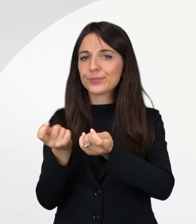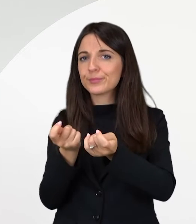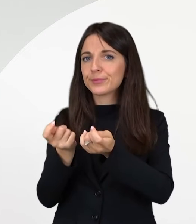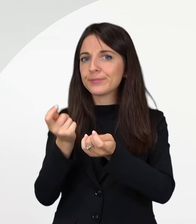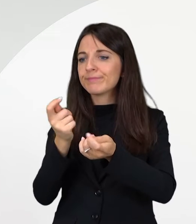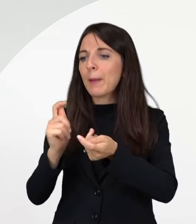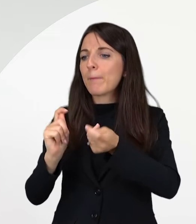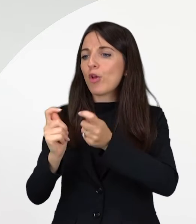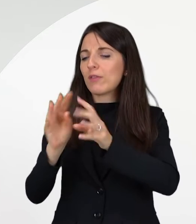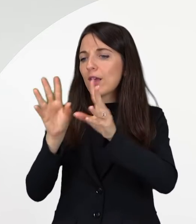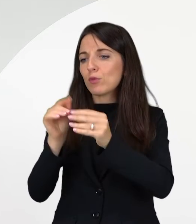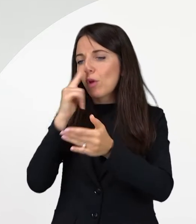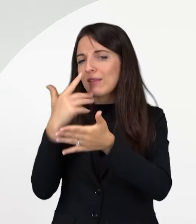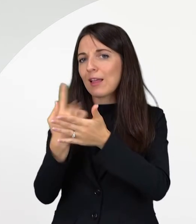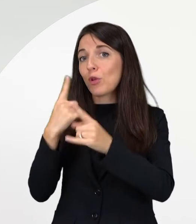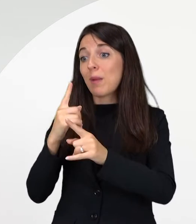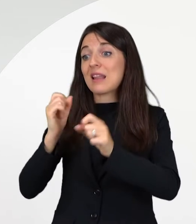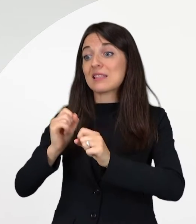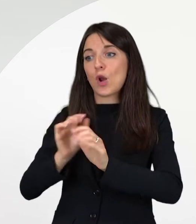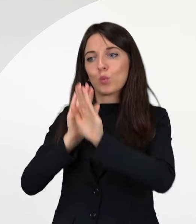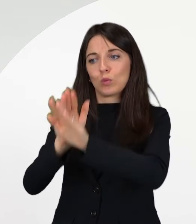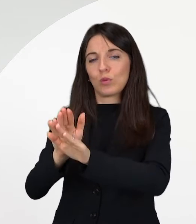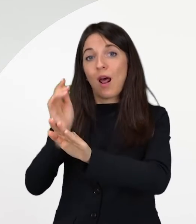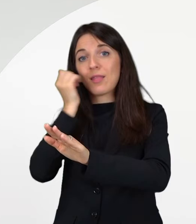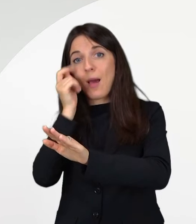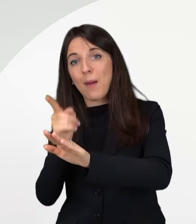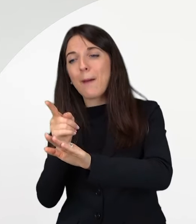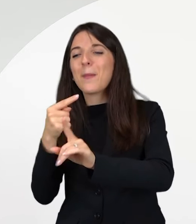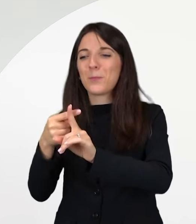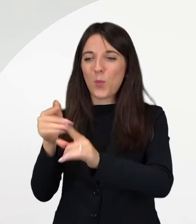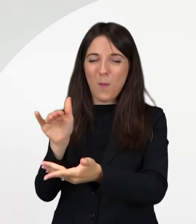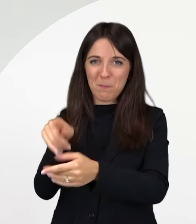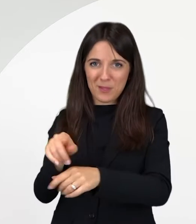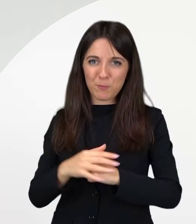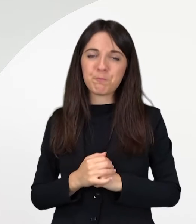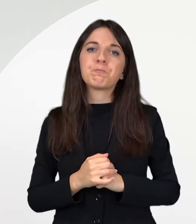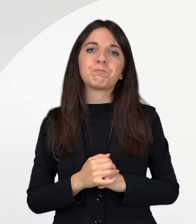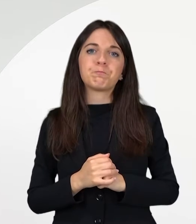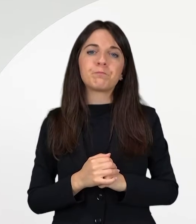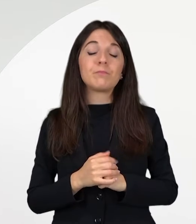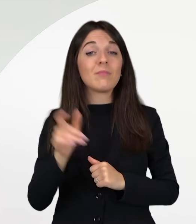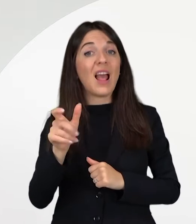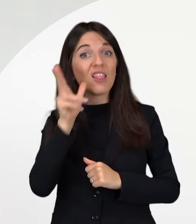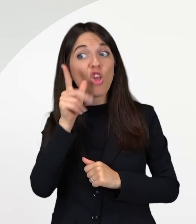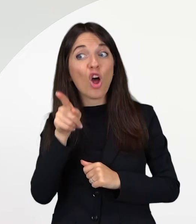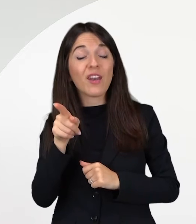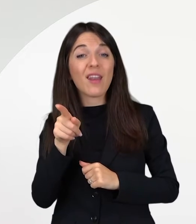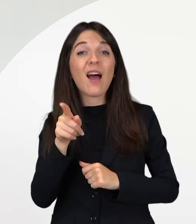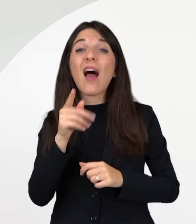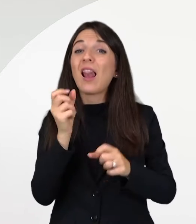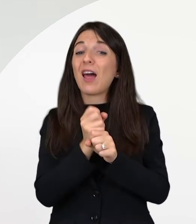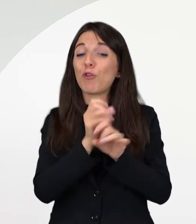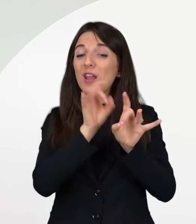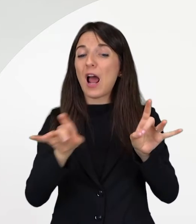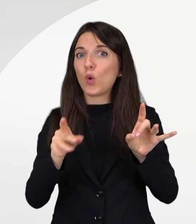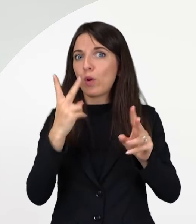apte a tutelare la sua salute e quindi anche quella del bambino che dovrà nascere. La donna non potrà essere